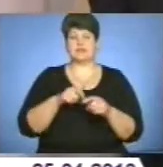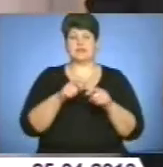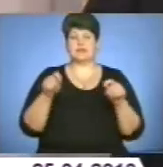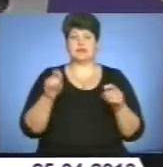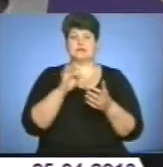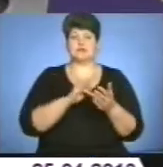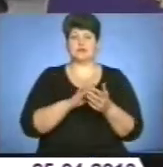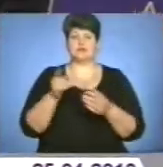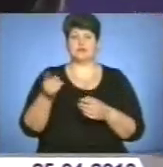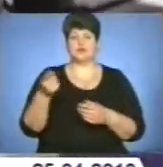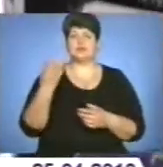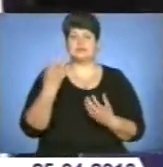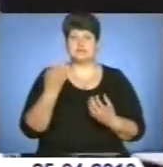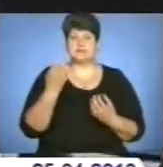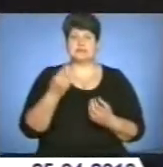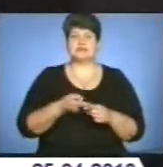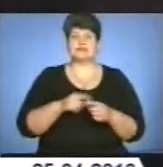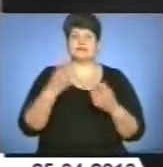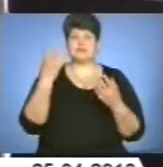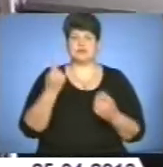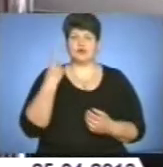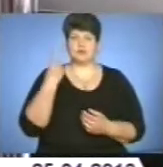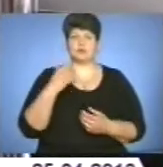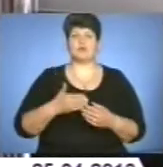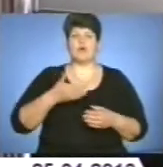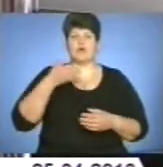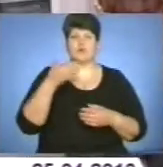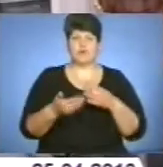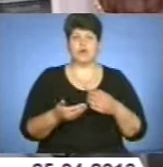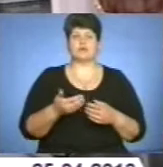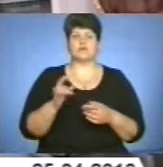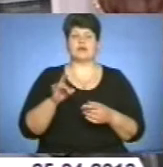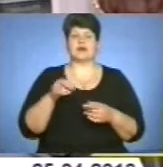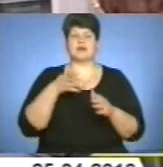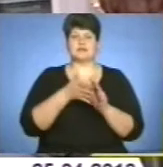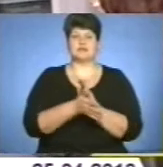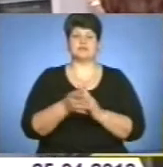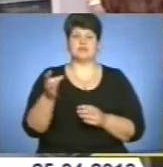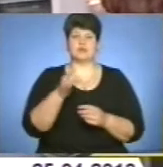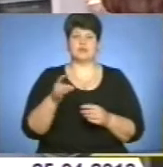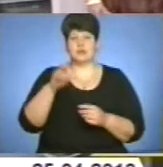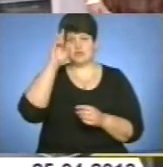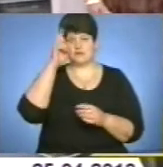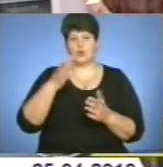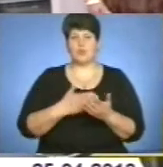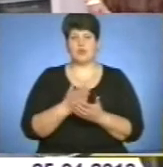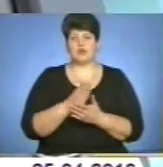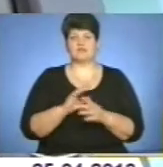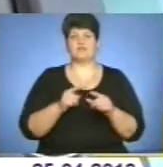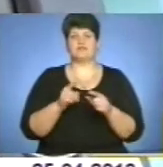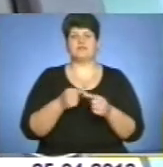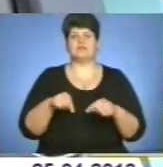Тернополі – це ще один важливий крок щодо реалізації в регіоні державної політики у сфері розвитку бізнесу,